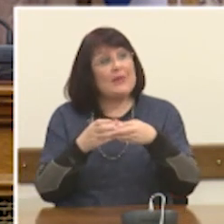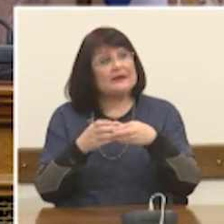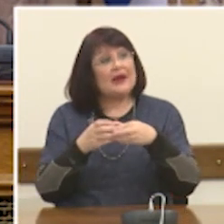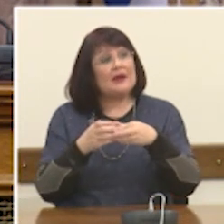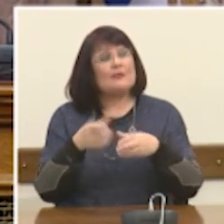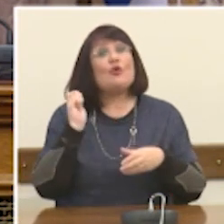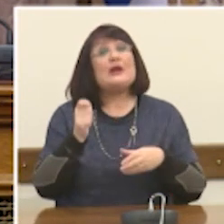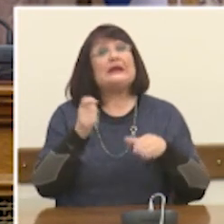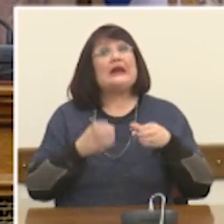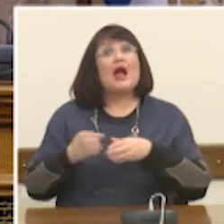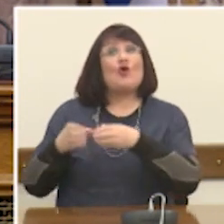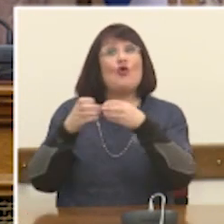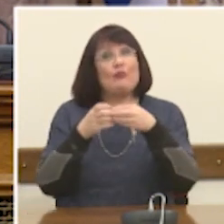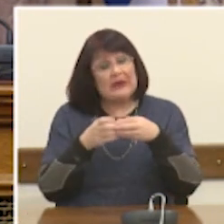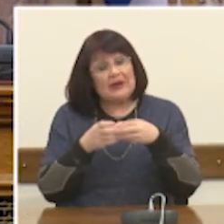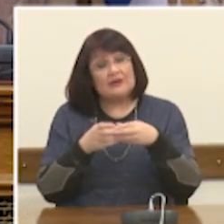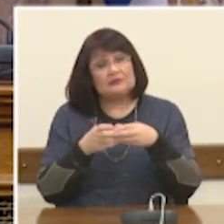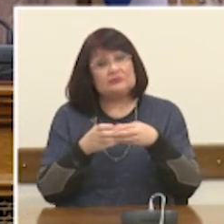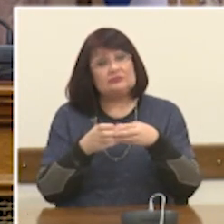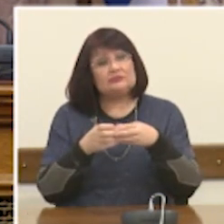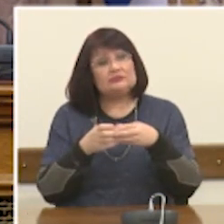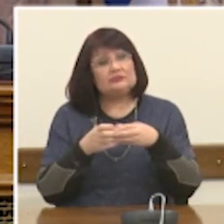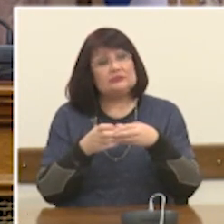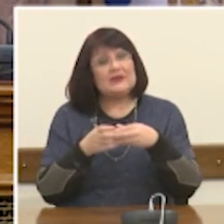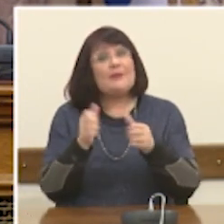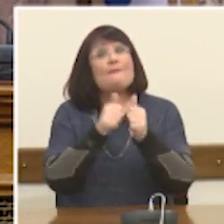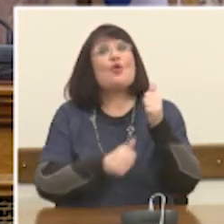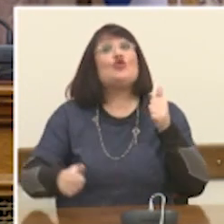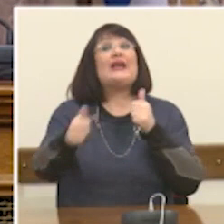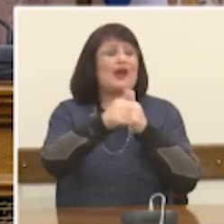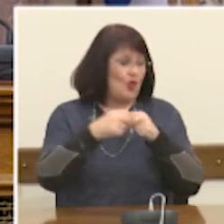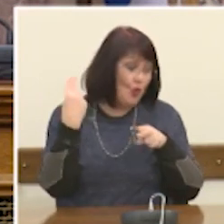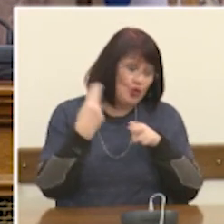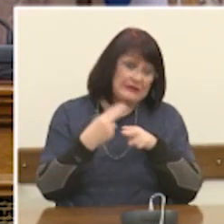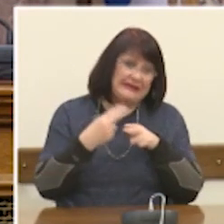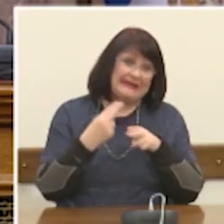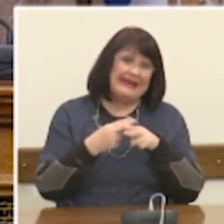να θέσουν τουλάχιστον αυτές τις μεγάλες προτερότητες εκτός.